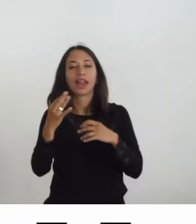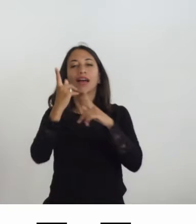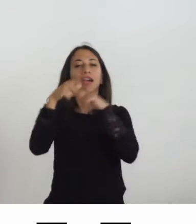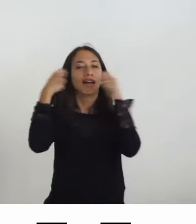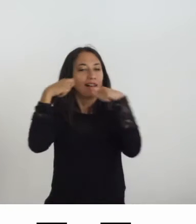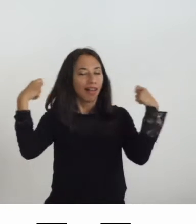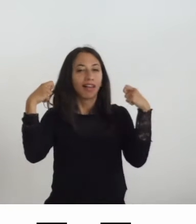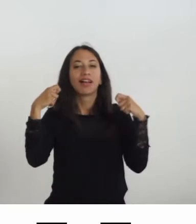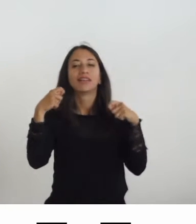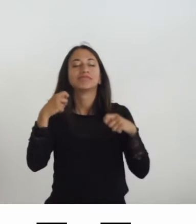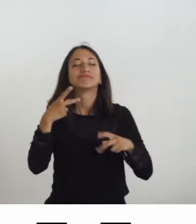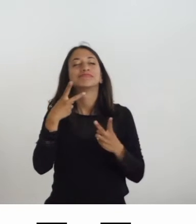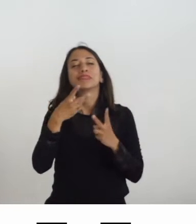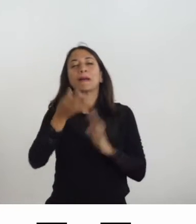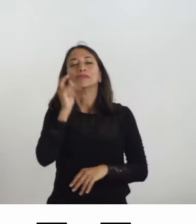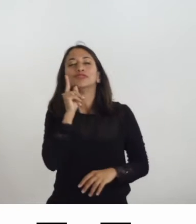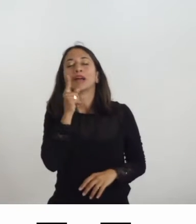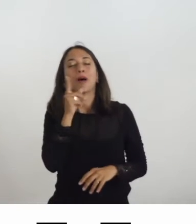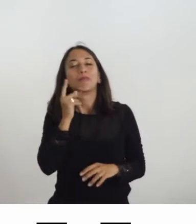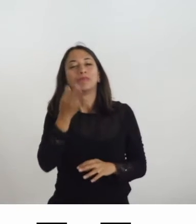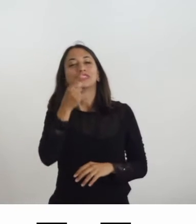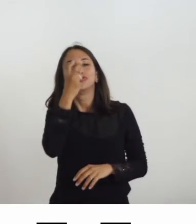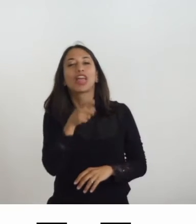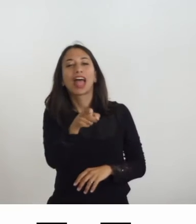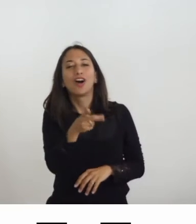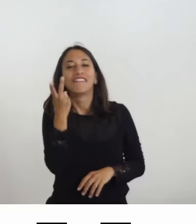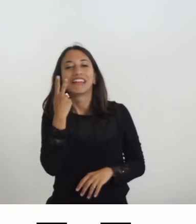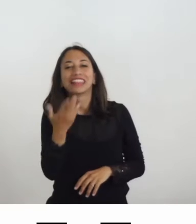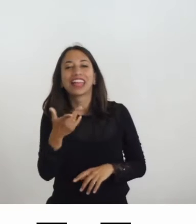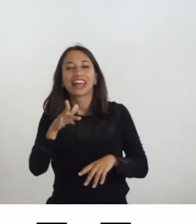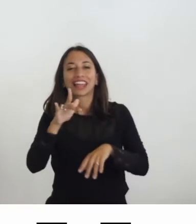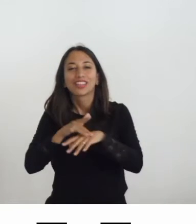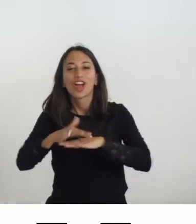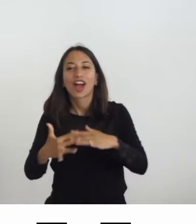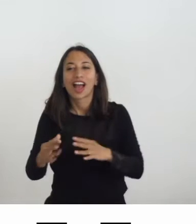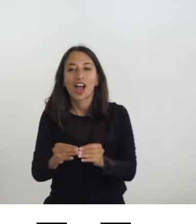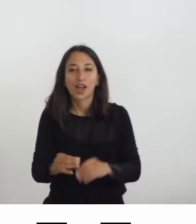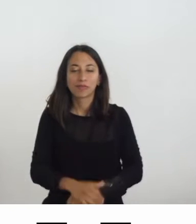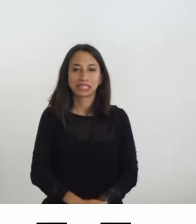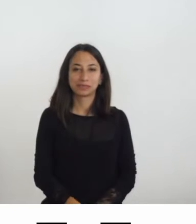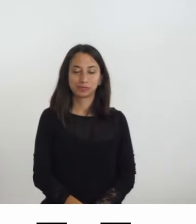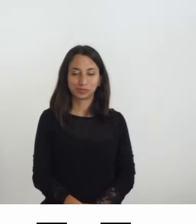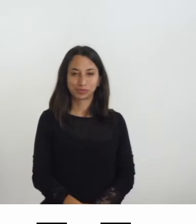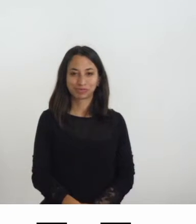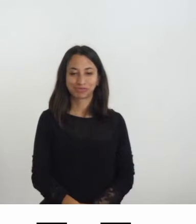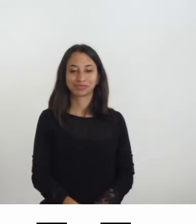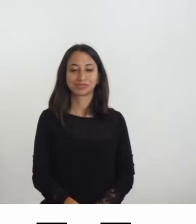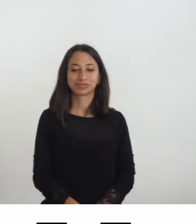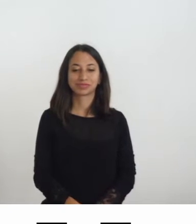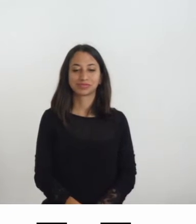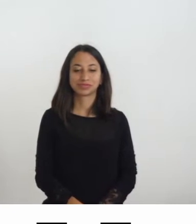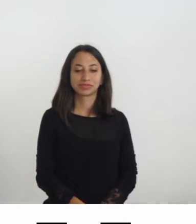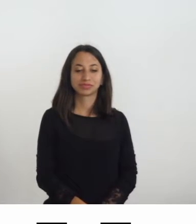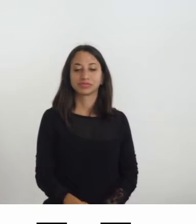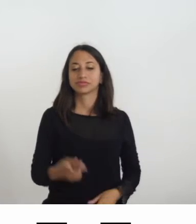condizione di addestramento percettivo. Prendo alcune citazioni,